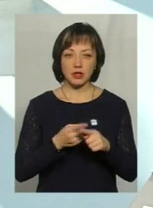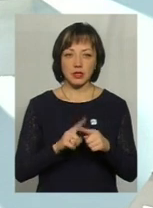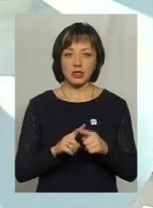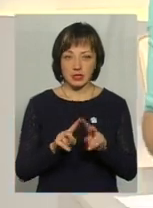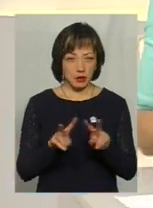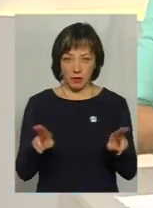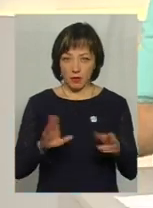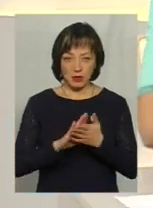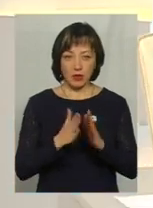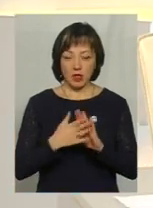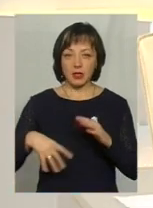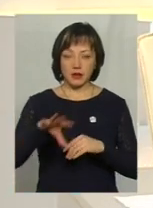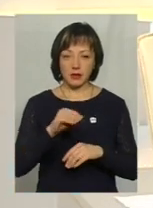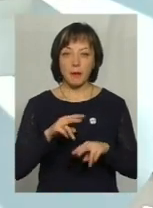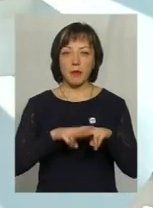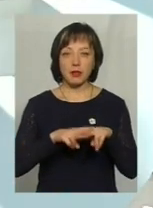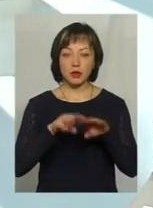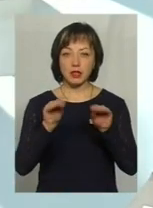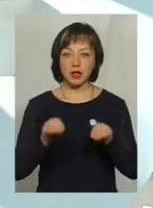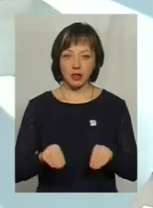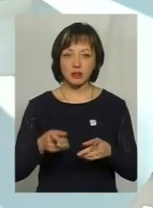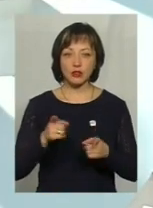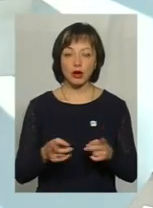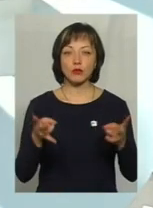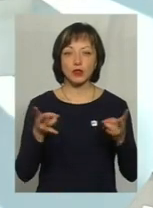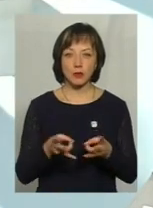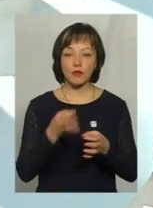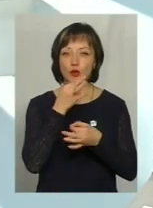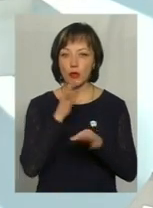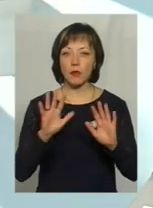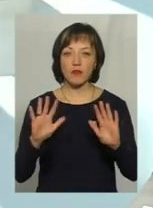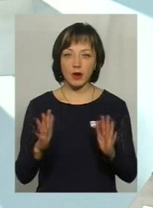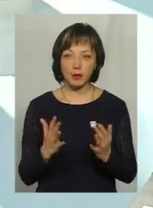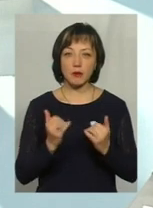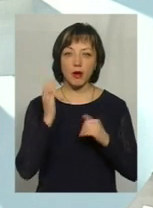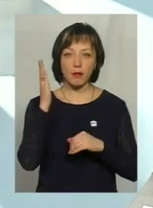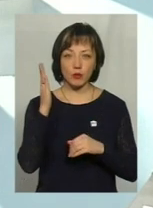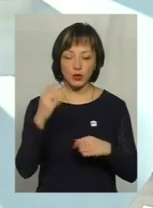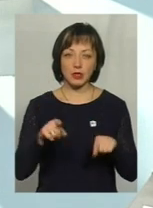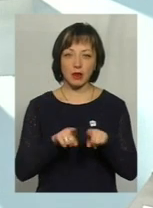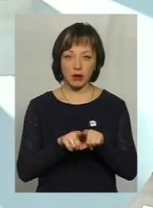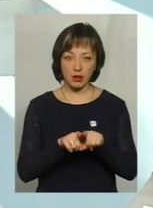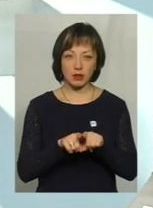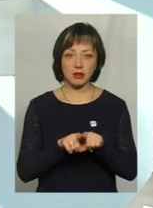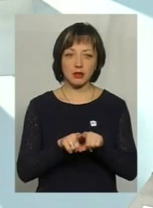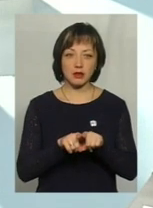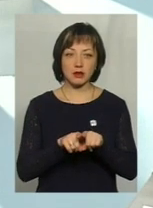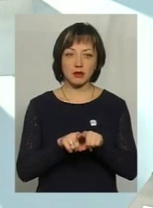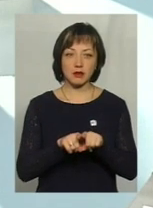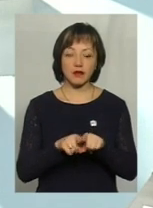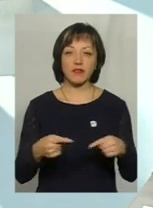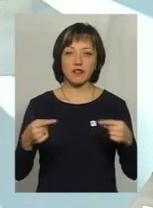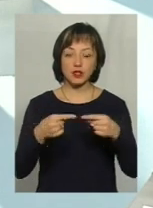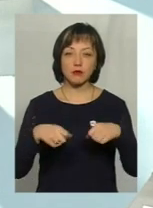громадян. це типова ситуація для всіх. Паспортні дані, звичайно, потрібні. Тому в будь-якому випадку для майбутнього визначення